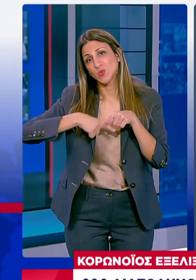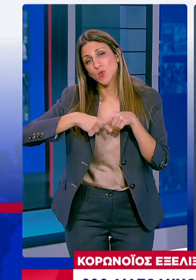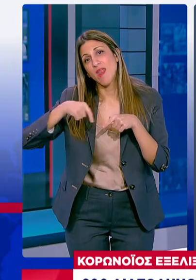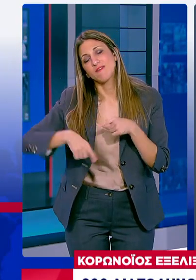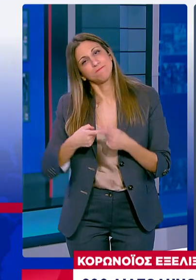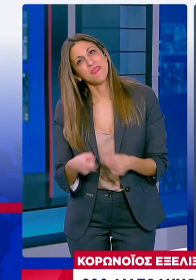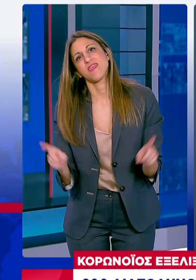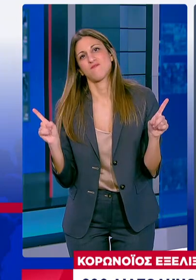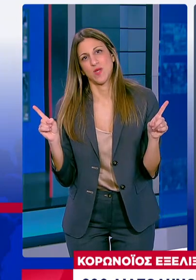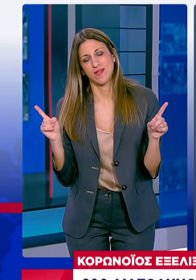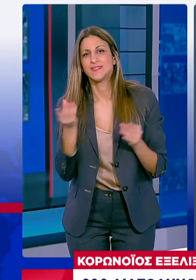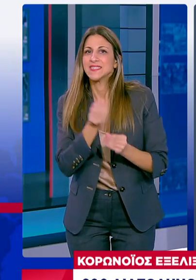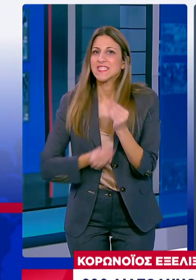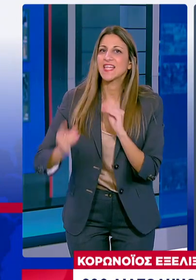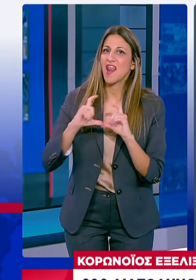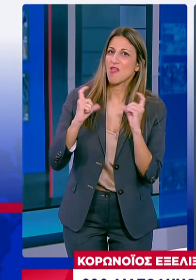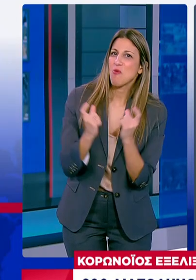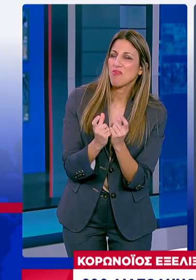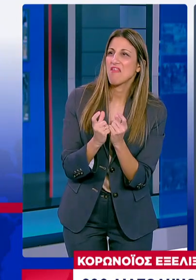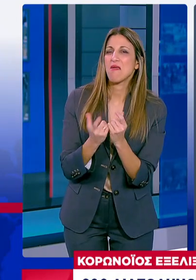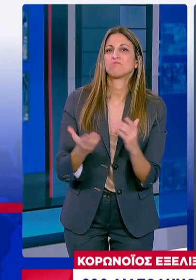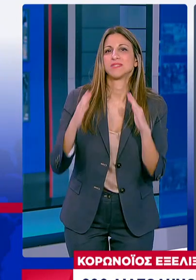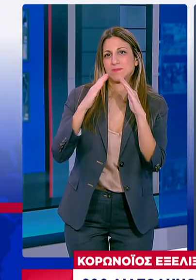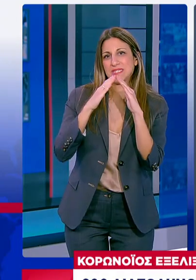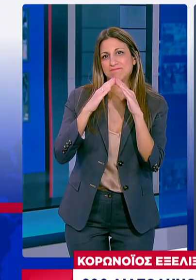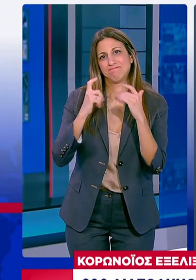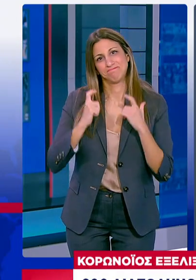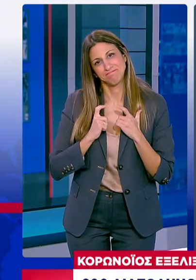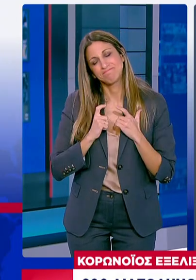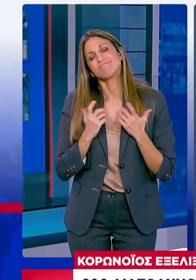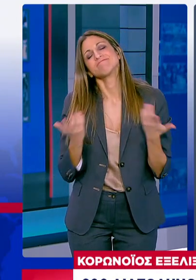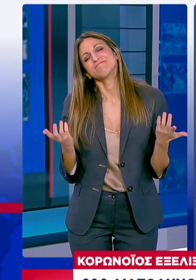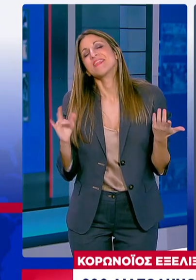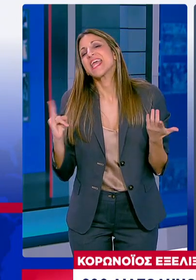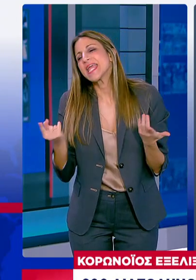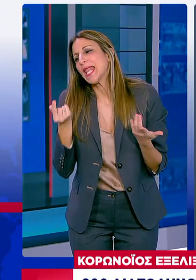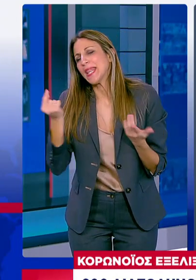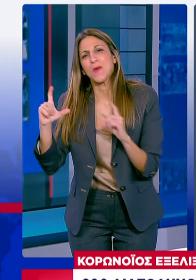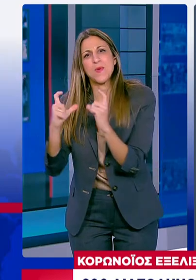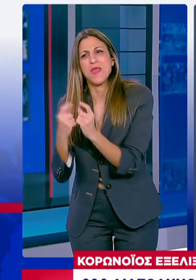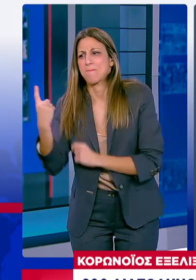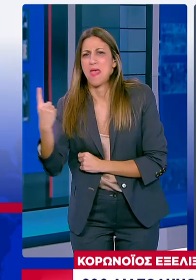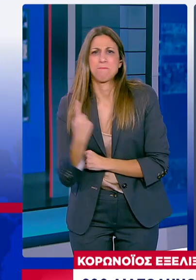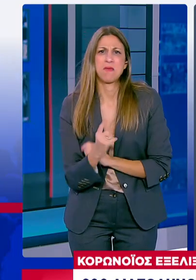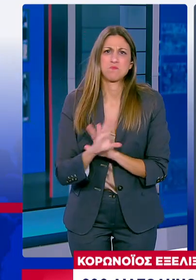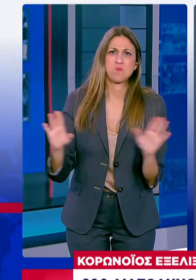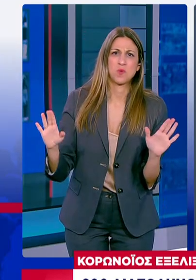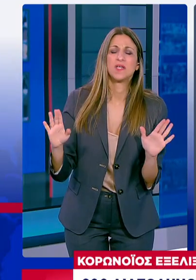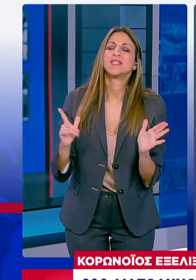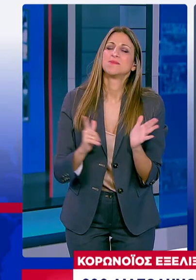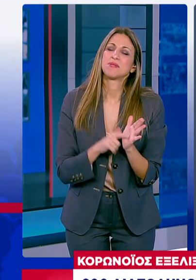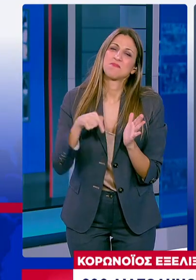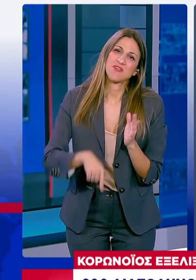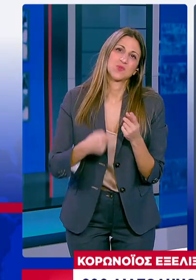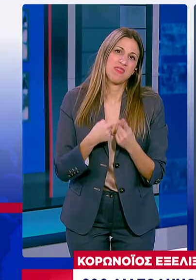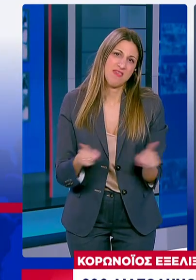μας Βρισκόμενη με την οικογένειά μας Ή με τους στενούς μας φίλους Ας απολαύσουμε τις ζωτές μας λίγο διαφορετικά Πιο κλειστά και πιο